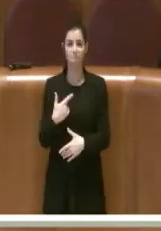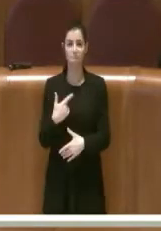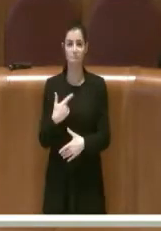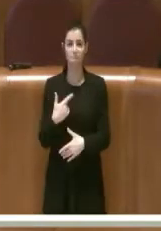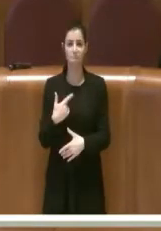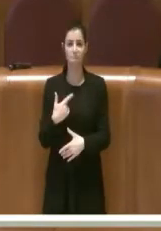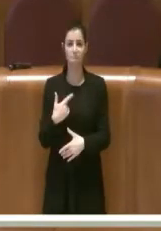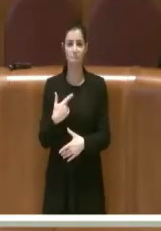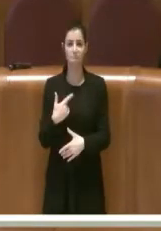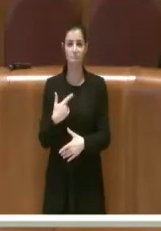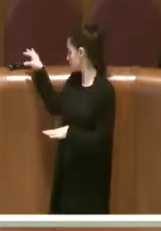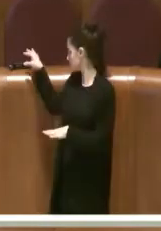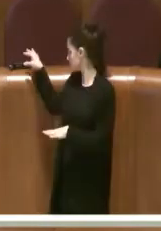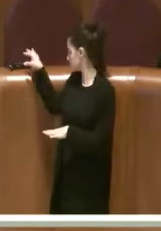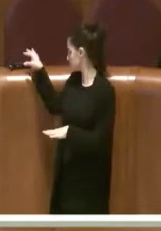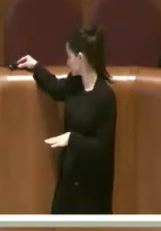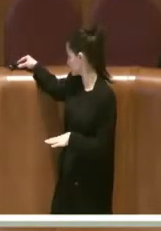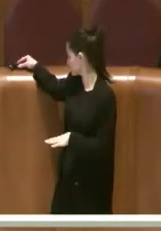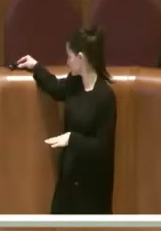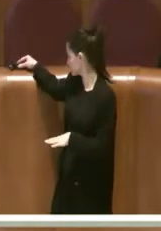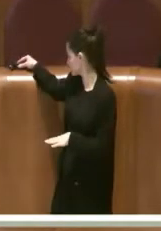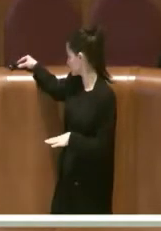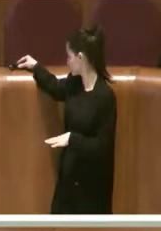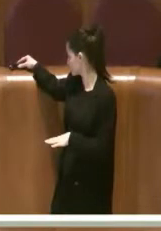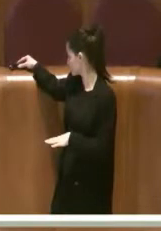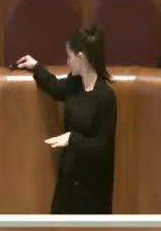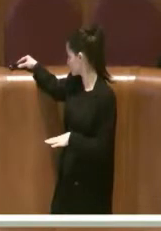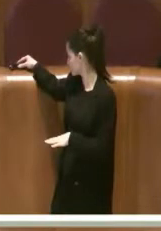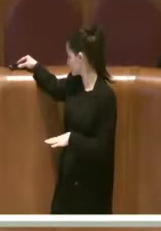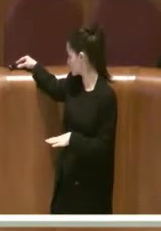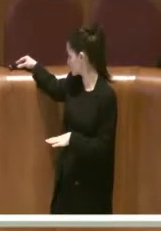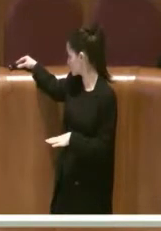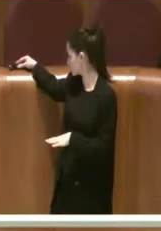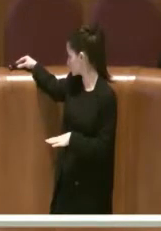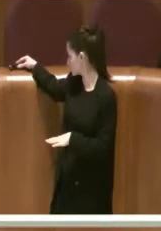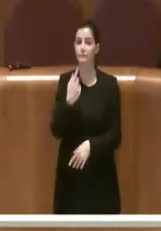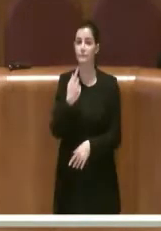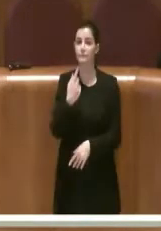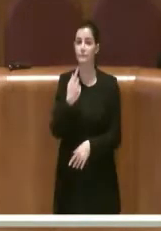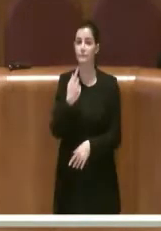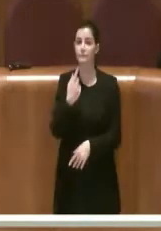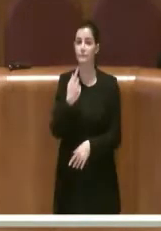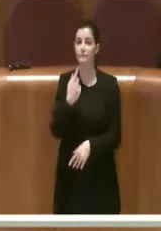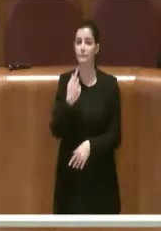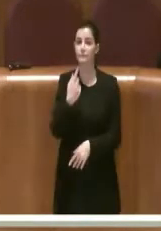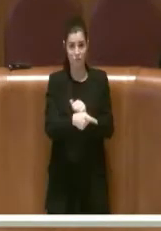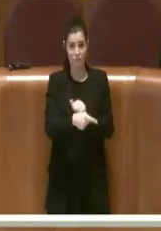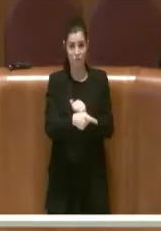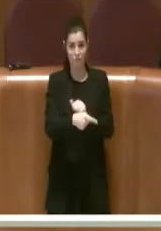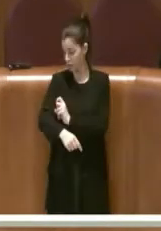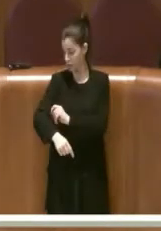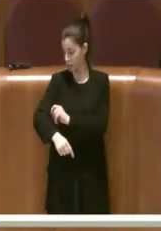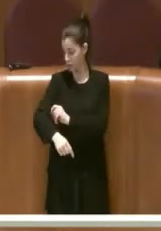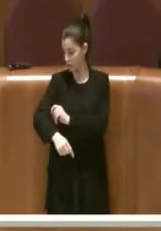entrare più nel merito, nello specifico di questa variazione, noi rimaniamo sconcertati